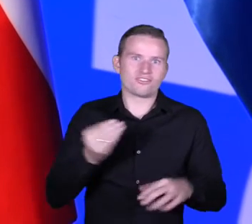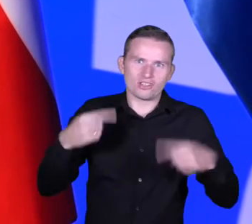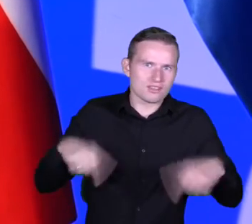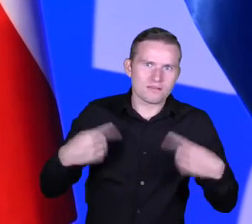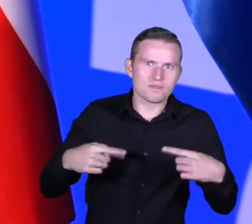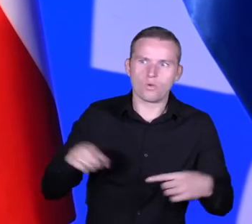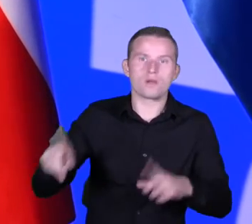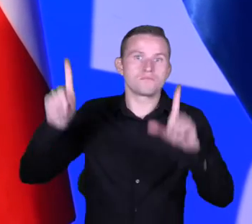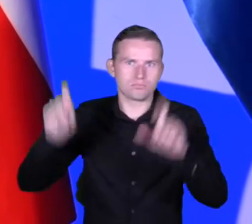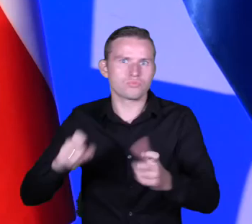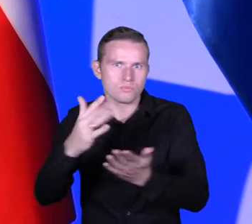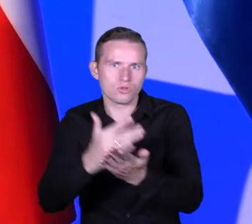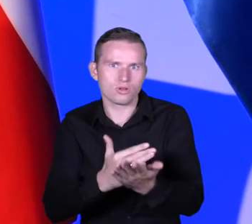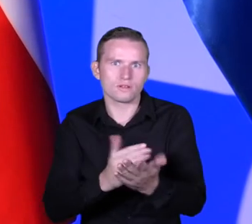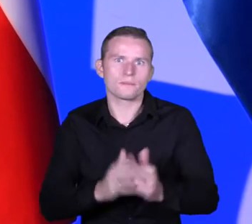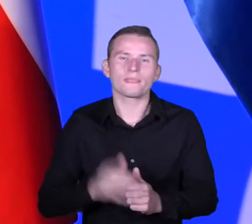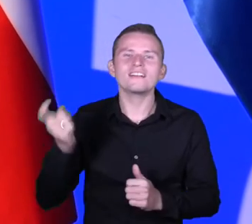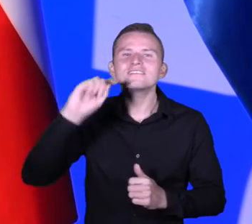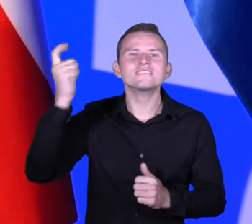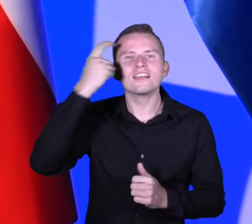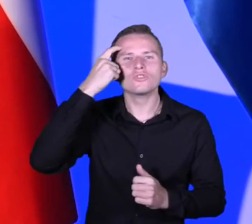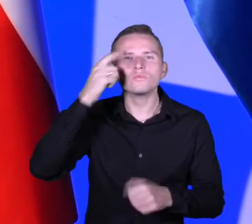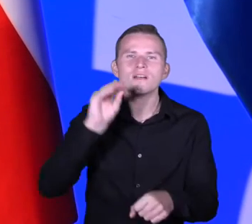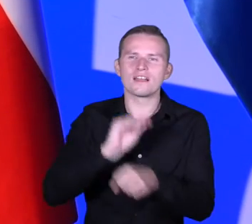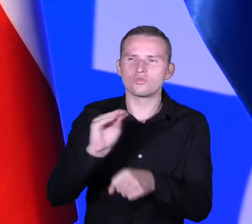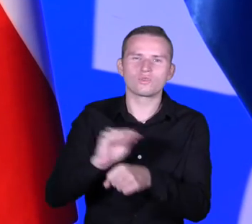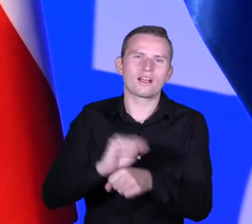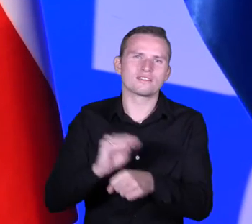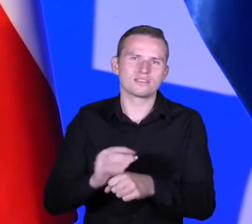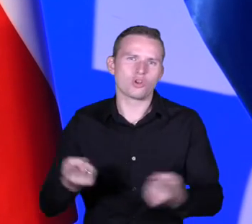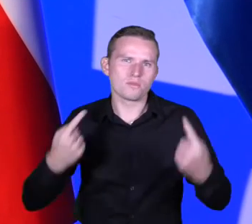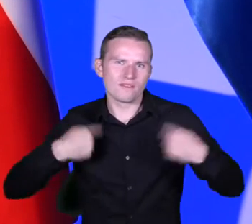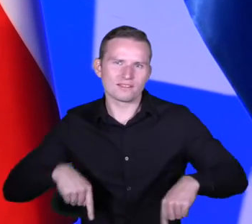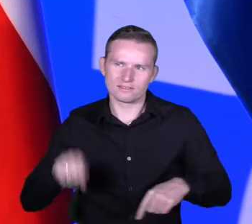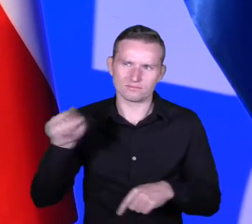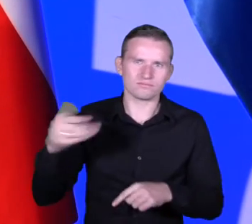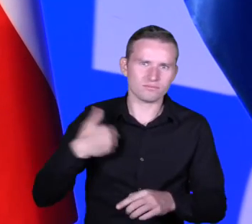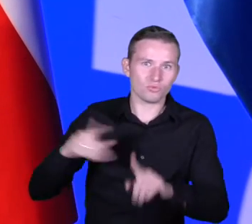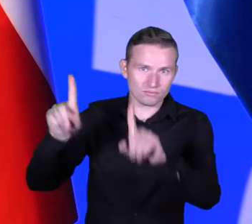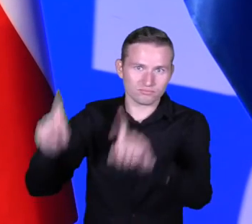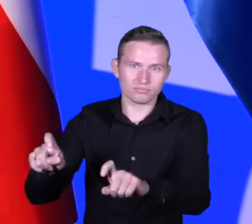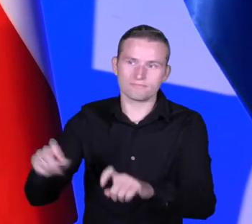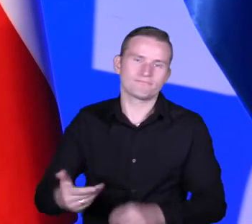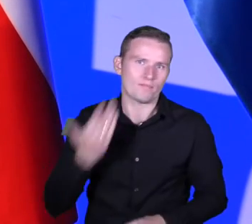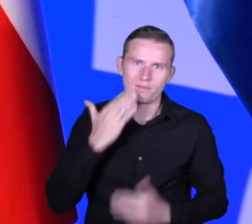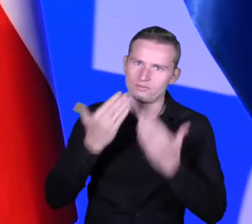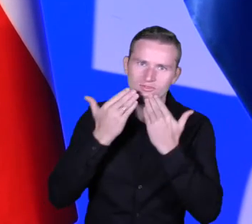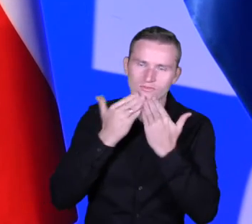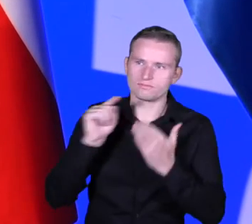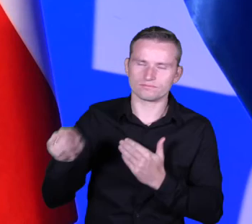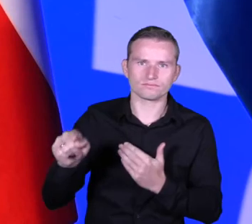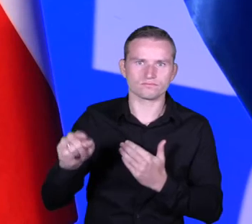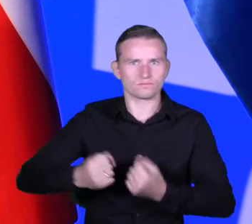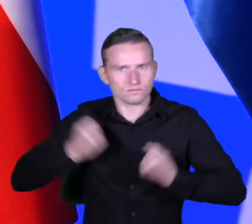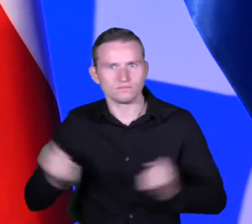w ramach Centrum Edukacji Obywatelskiej ten projekt w ramach ministerstwa. Któremu bardzo serdecznie dziękuję za takie inicjatywy i